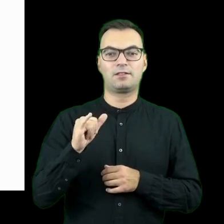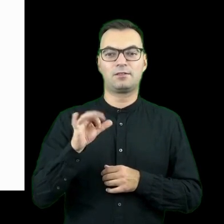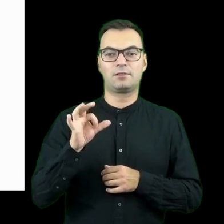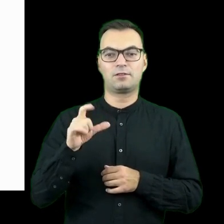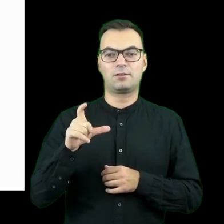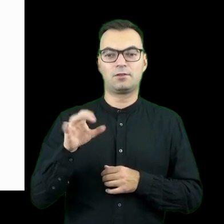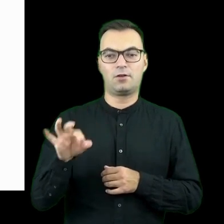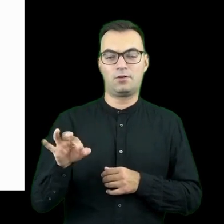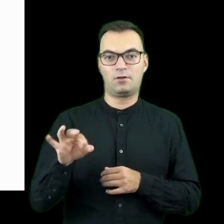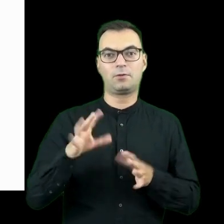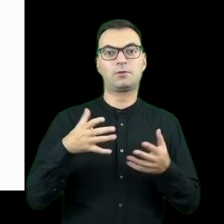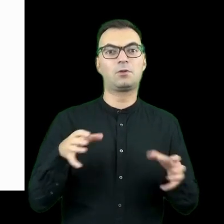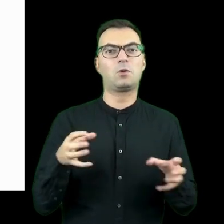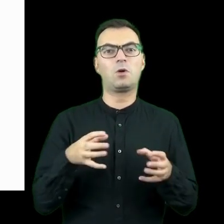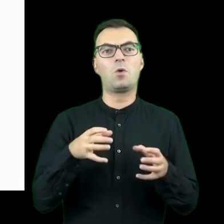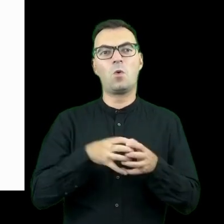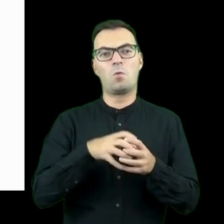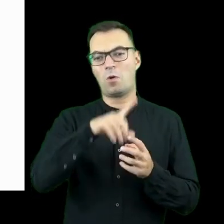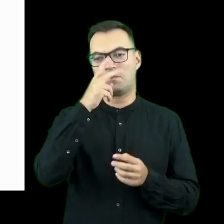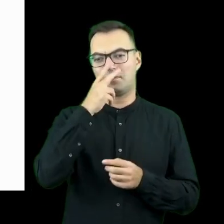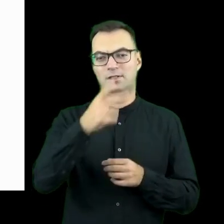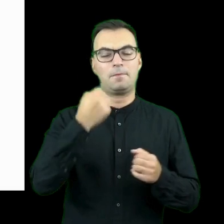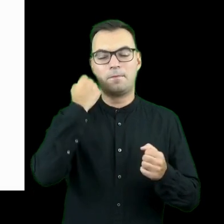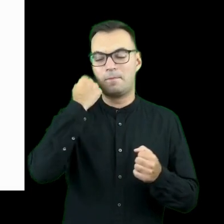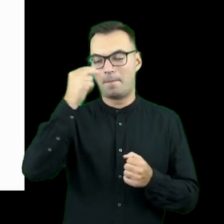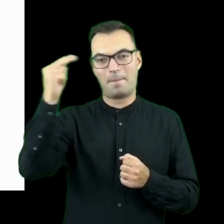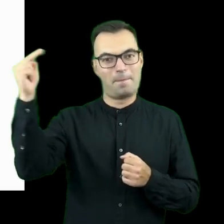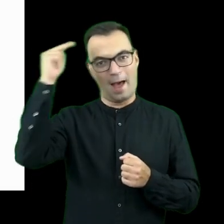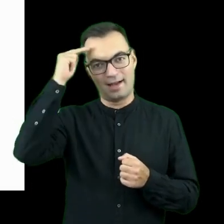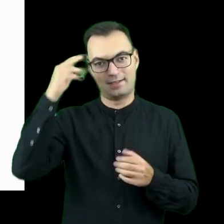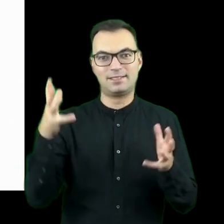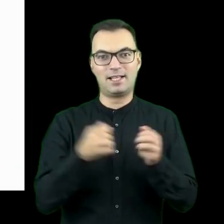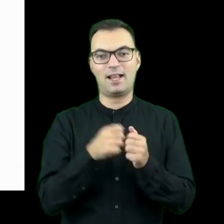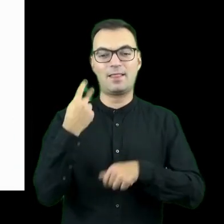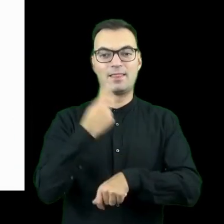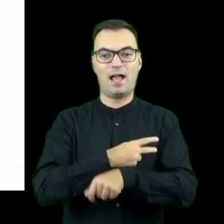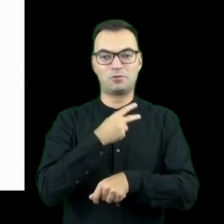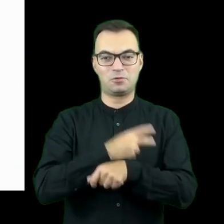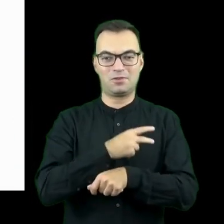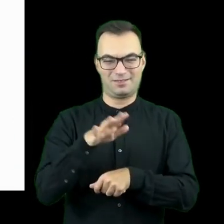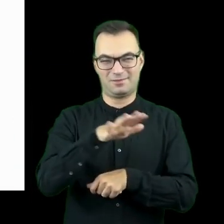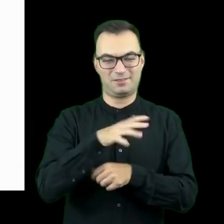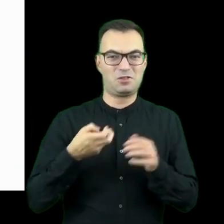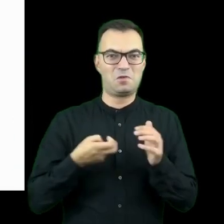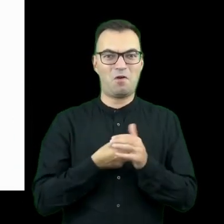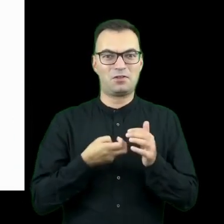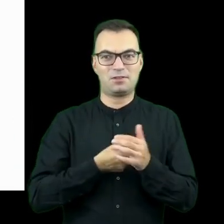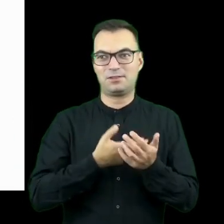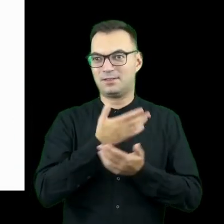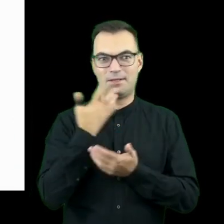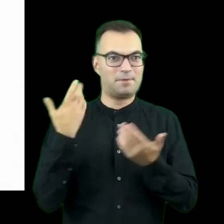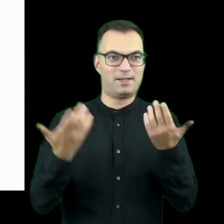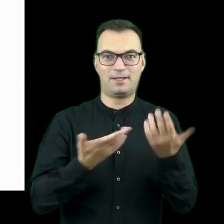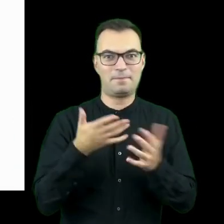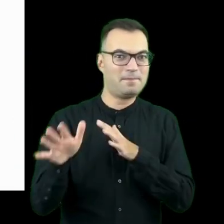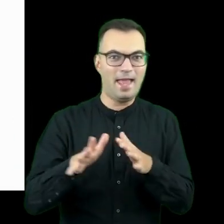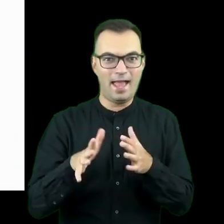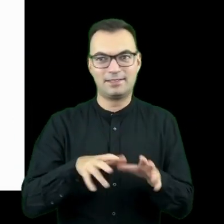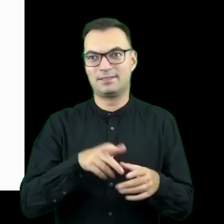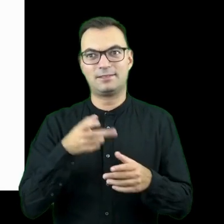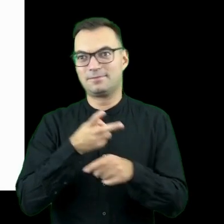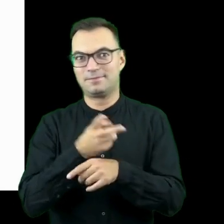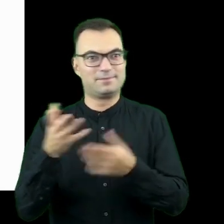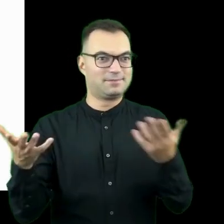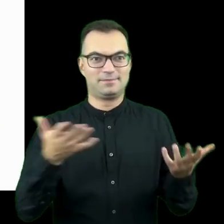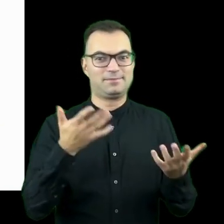zauważyła, że po prostu bardzo trudno jest zdobyć taksówkę w rejonie dworca San Francisco, tam nie ma jakichś odpowiednich miejsc do tego, żeby